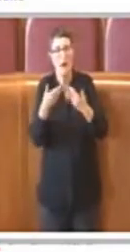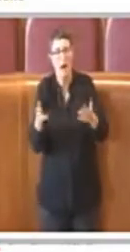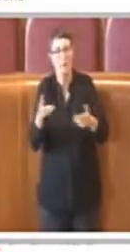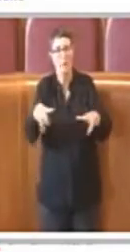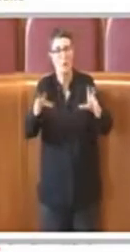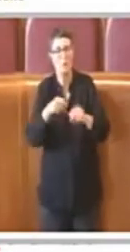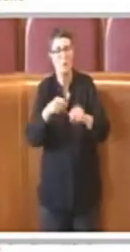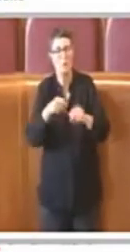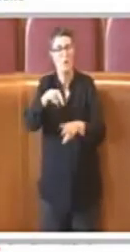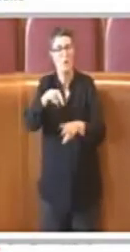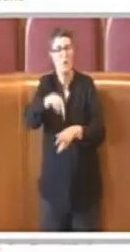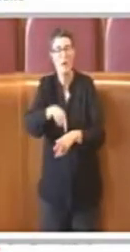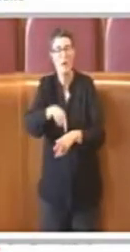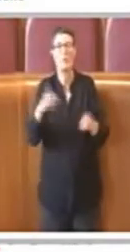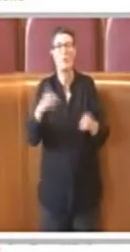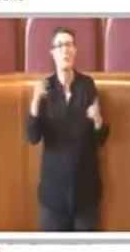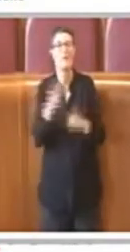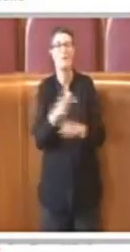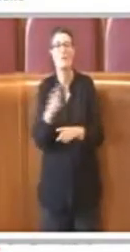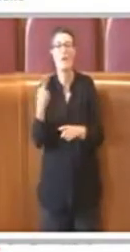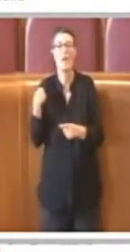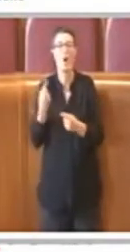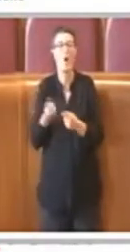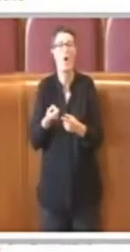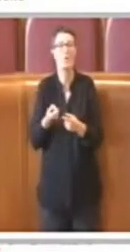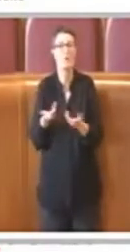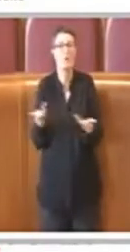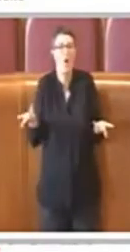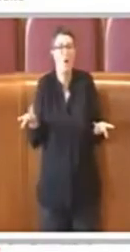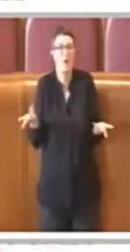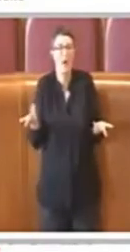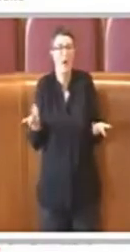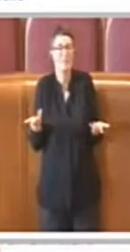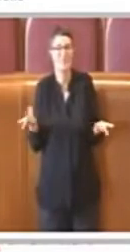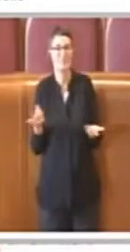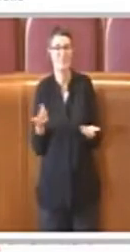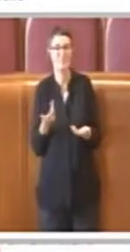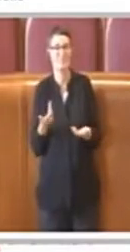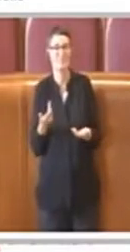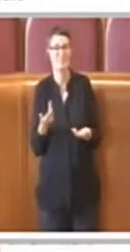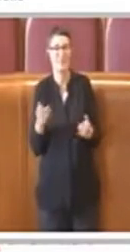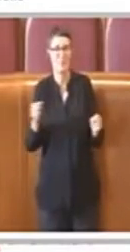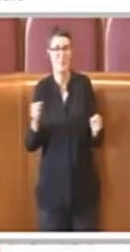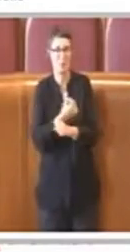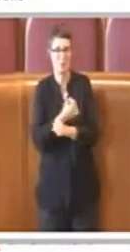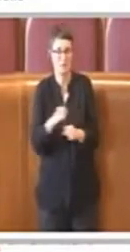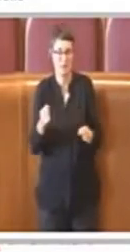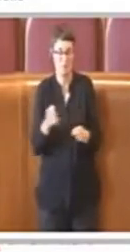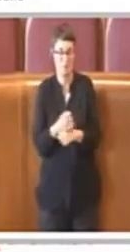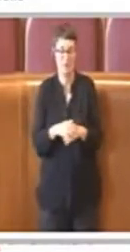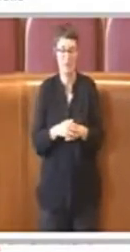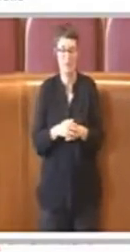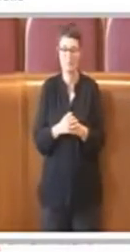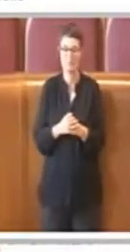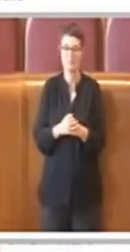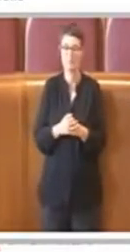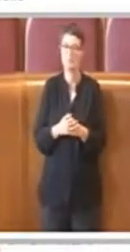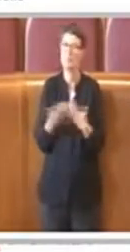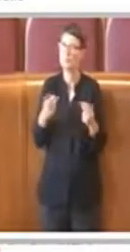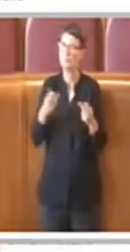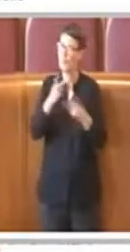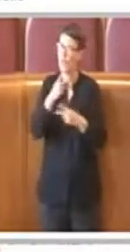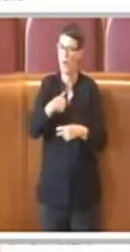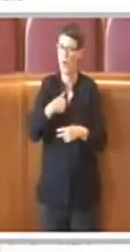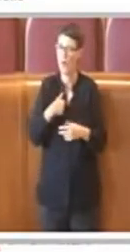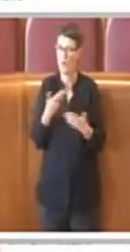riprovarci e di riparlare ancora una volta con la Regione, anche in forza di questa mozione, perché come ho detto all'inizio del mio intervento, io sono una persona molto obiettiva, che guarda ai temi, non